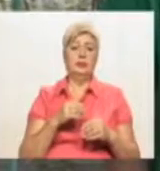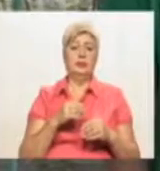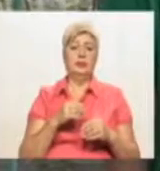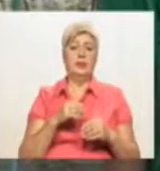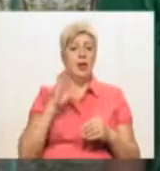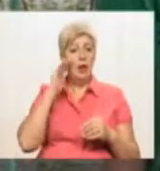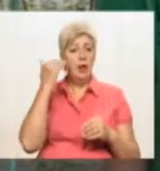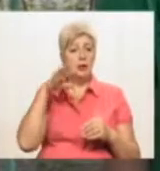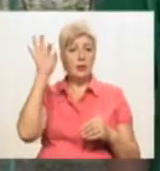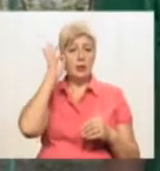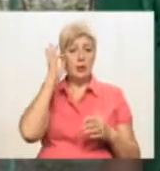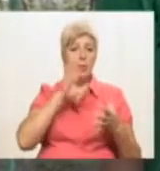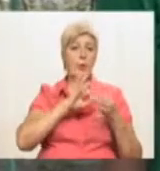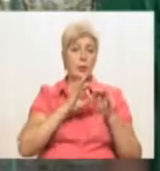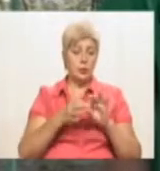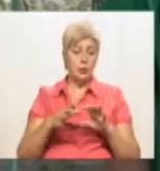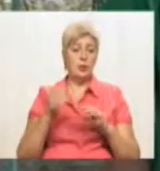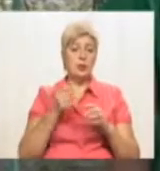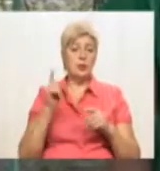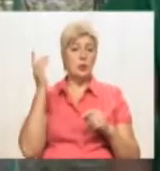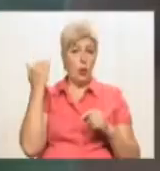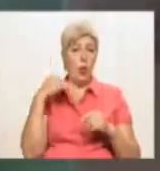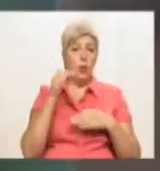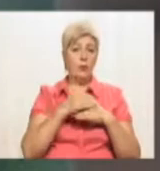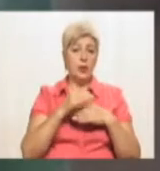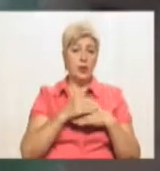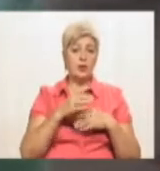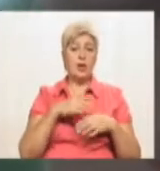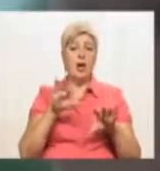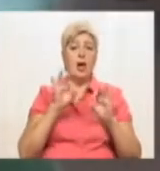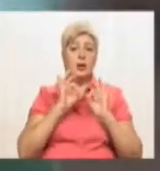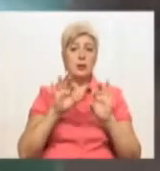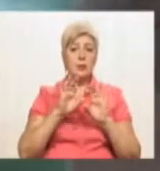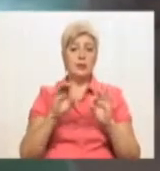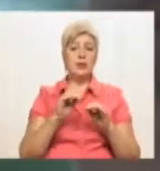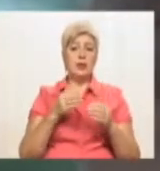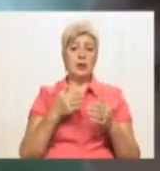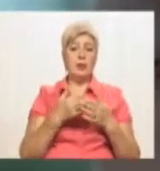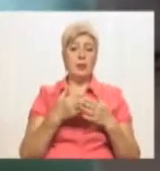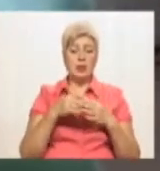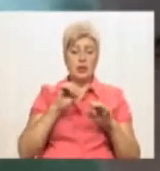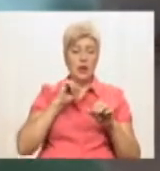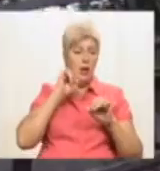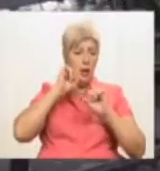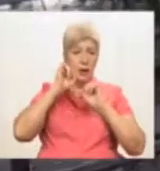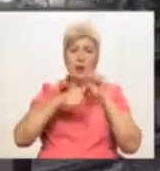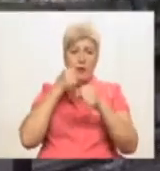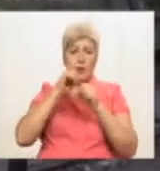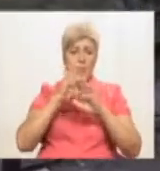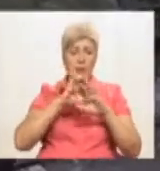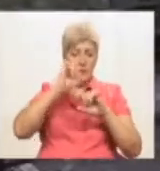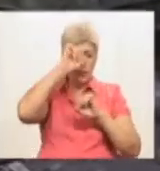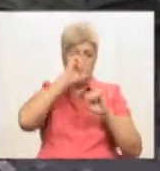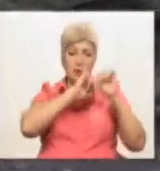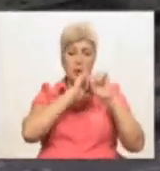Артем пригадує подробиці того вечора, коли прийшов додому увесь побитий. Розповідає, майже не відбувався. Ставив блоки руками, аби